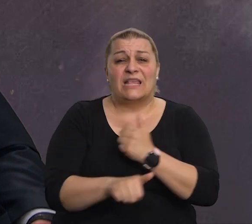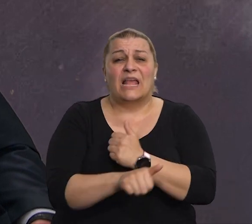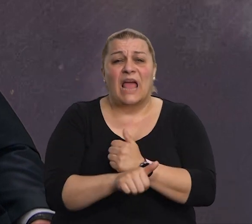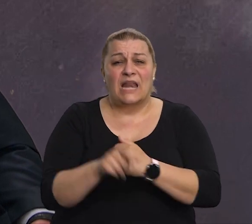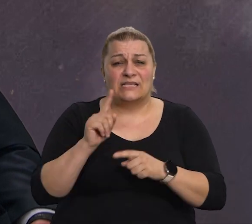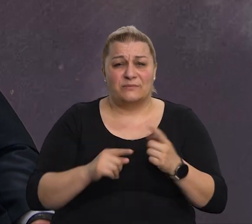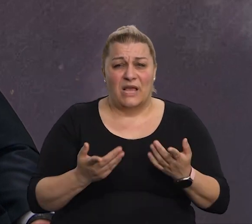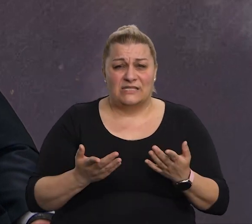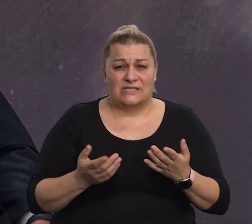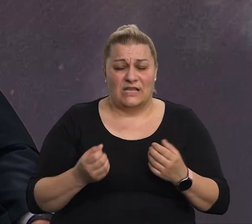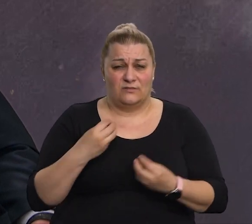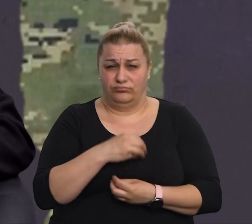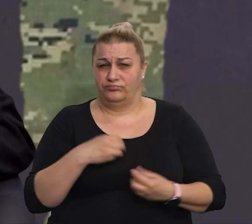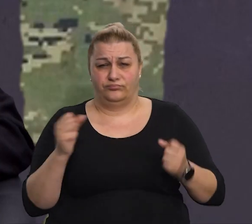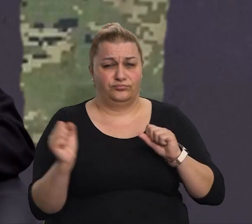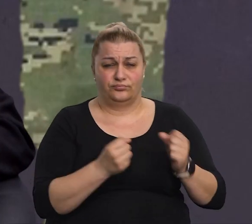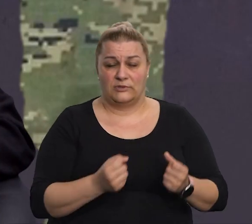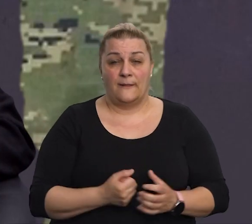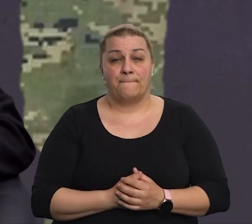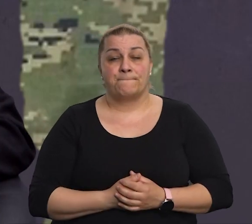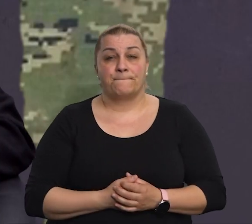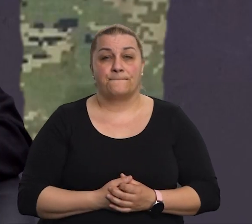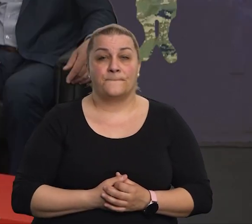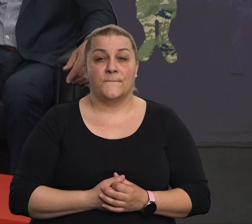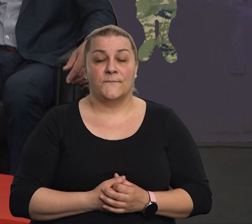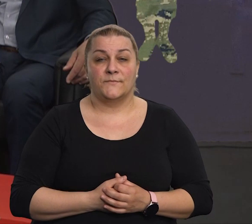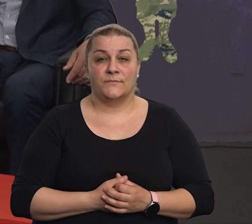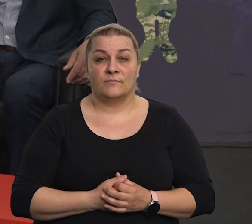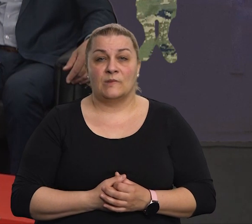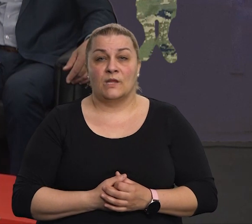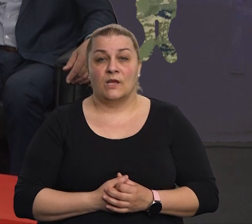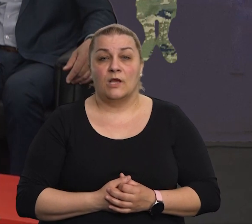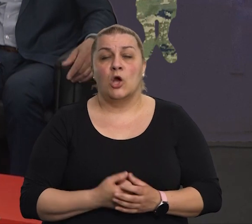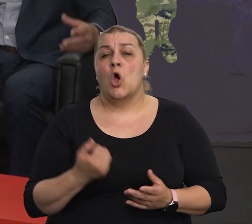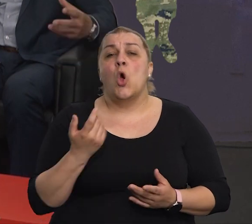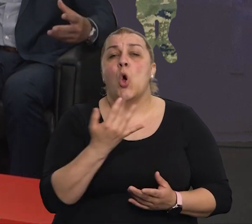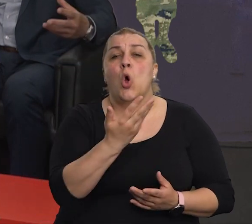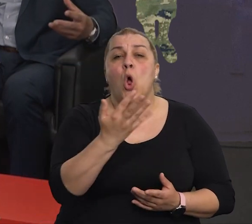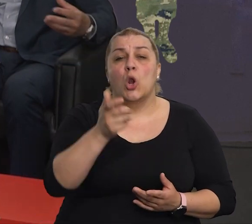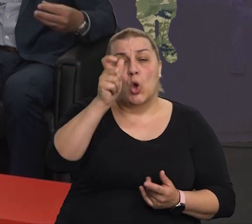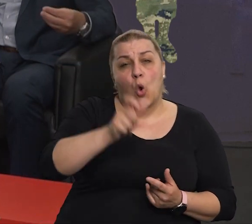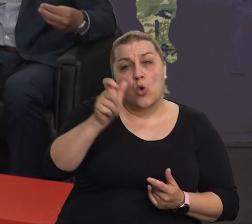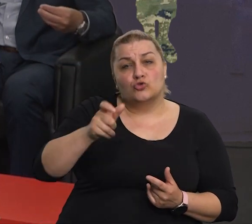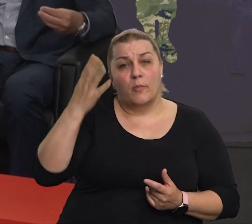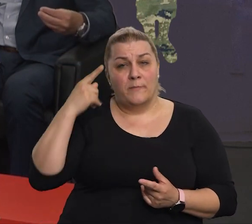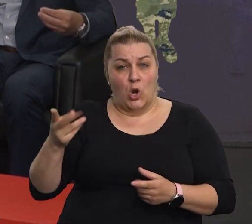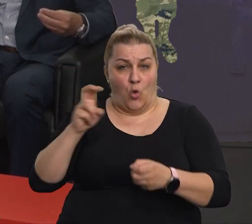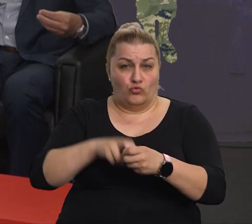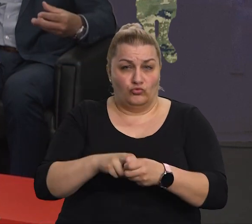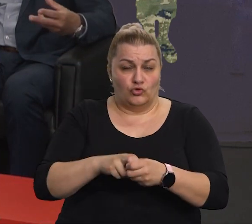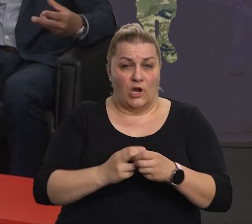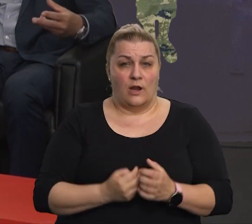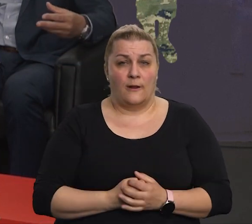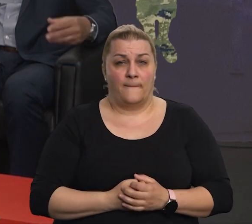tako je, kraja 11. mjeseca. Ispričavam se, Pukovanče, o kojem broju ljudi radi sad tada, gdje ste vi bili